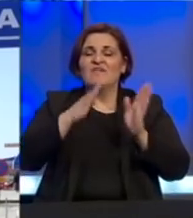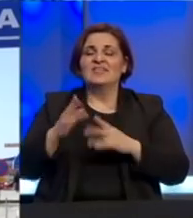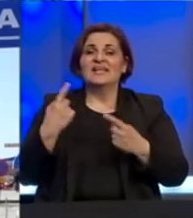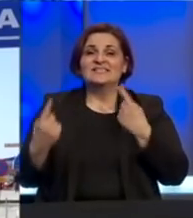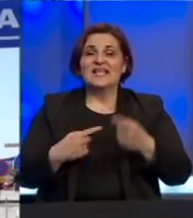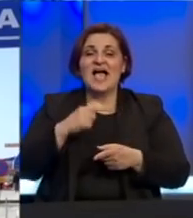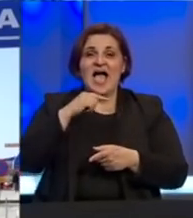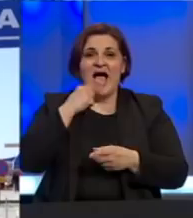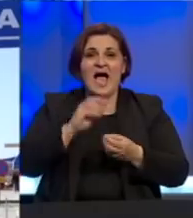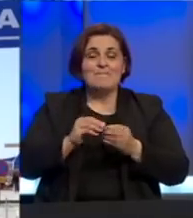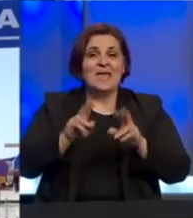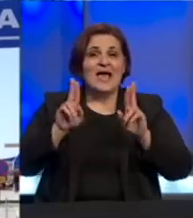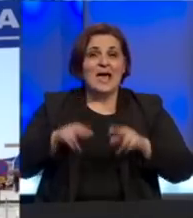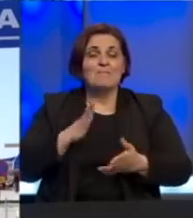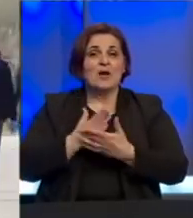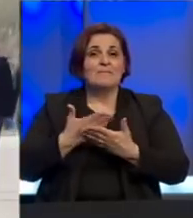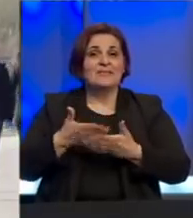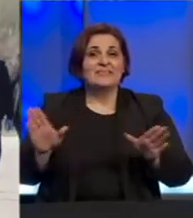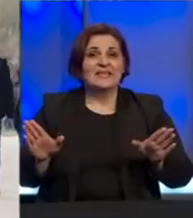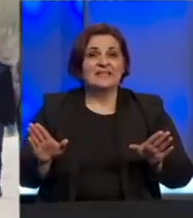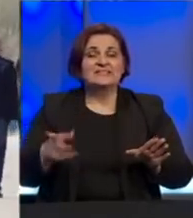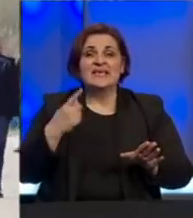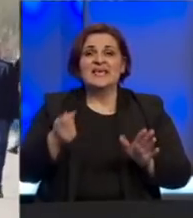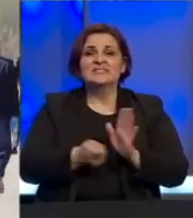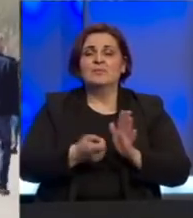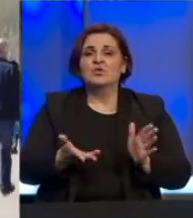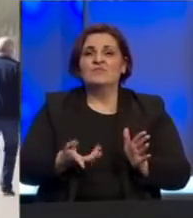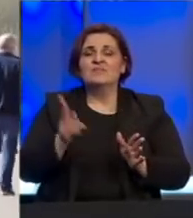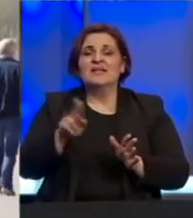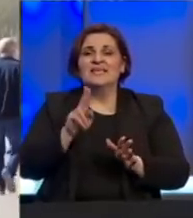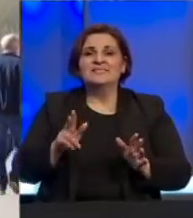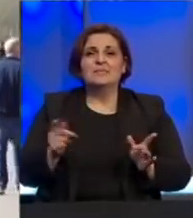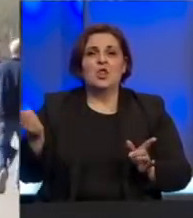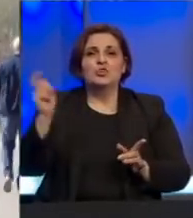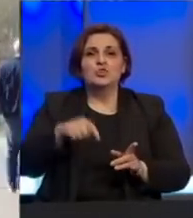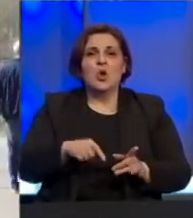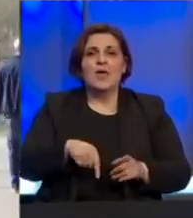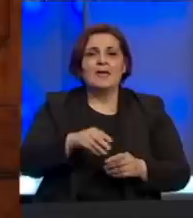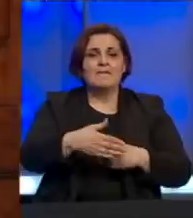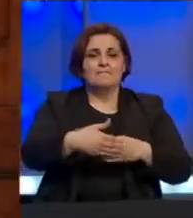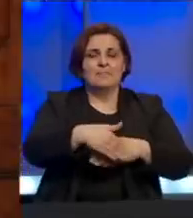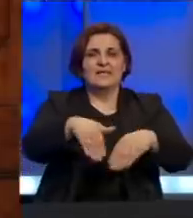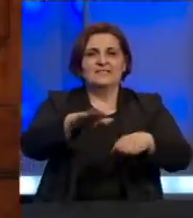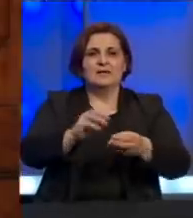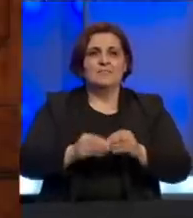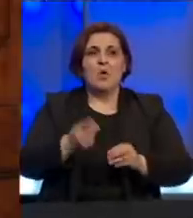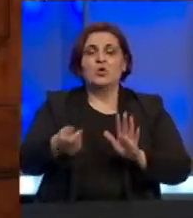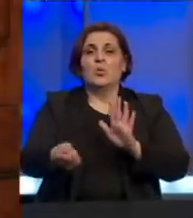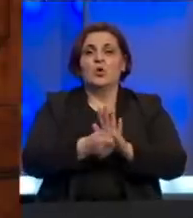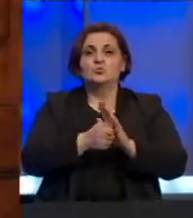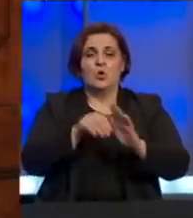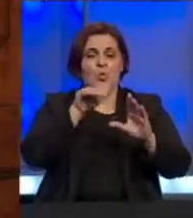situacije kažu da je pijaca morala biti otvorana jer su se prodavci uprkos zabrani okupljali ispred pijace Oni koji se prodavali